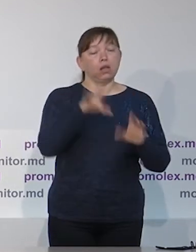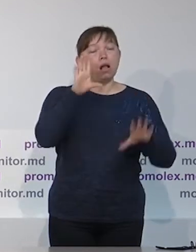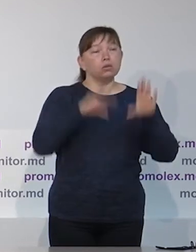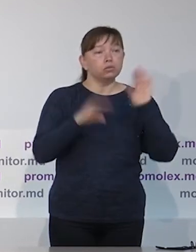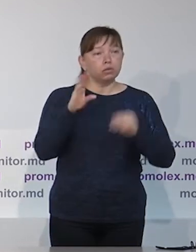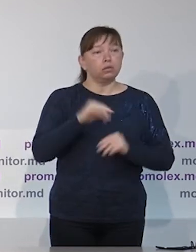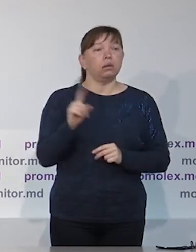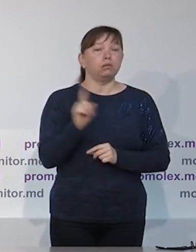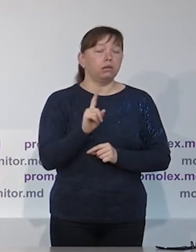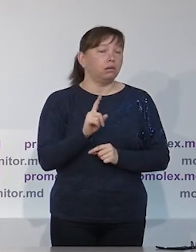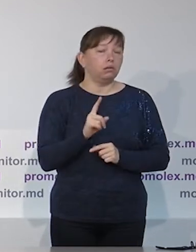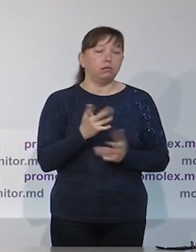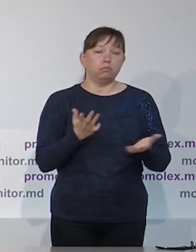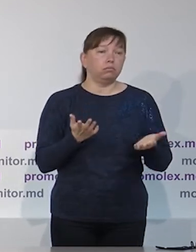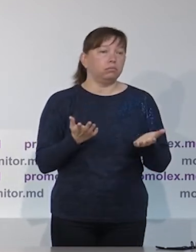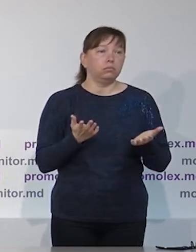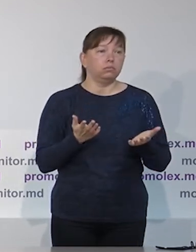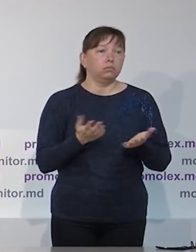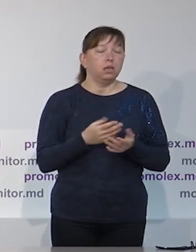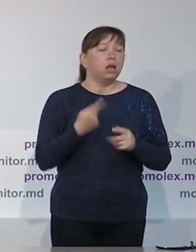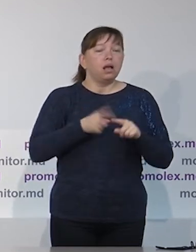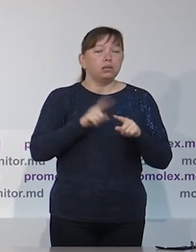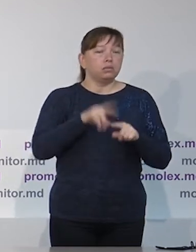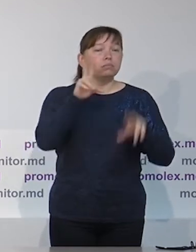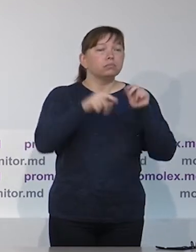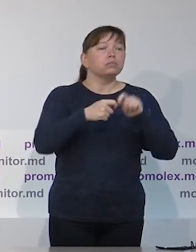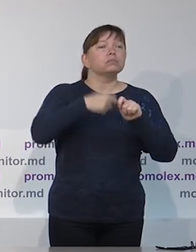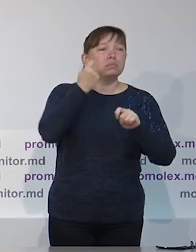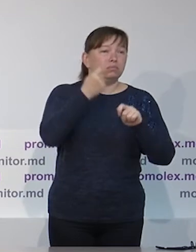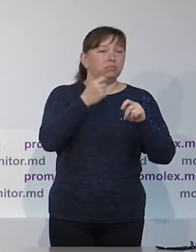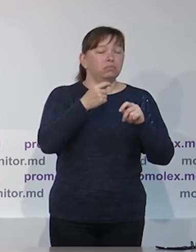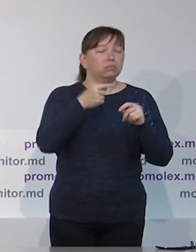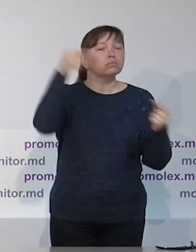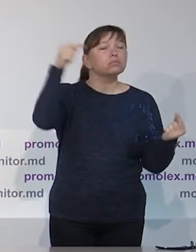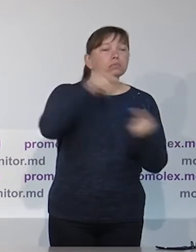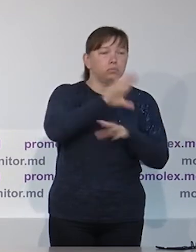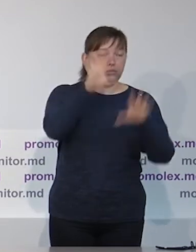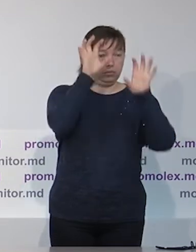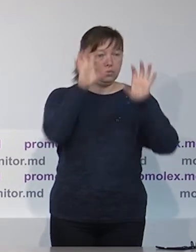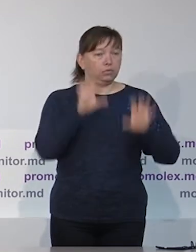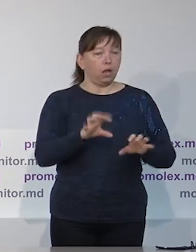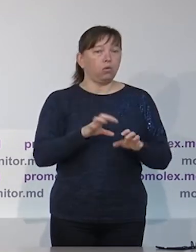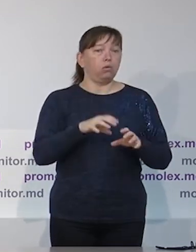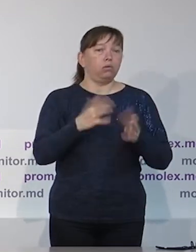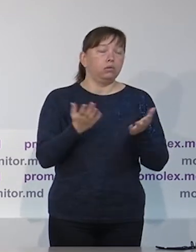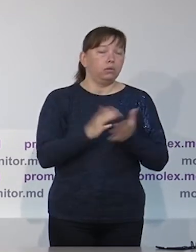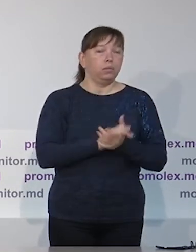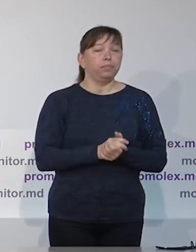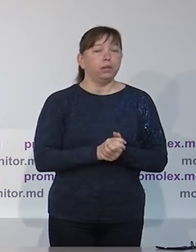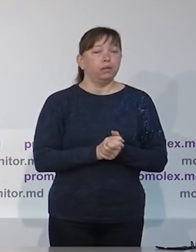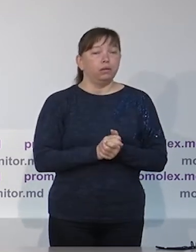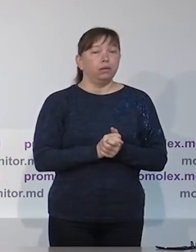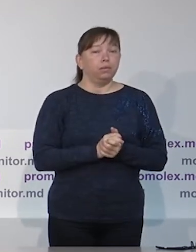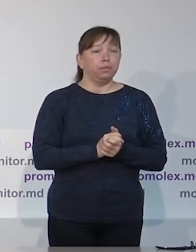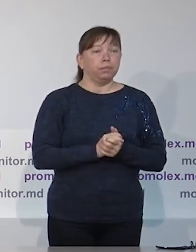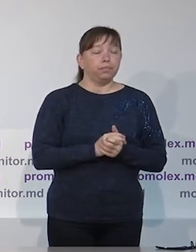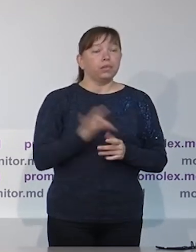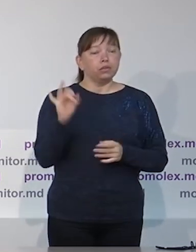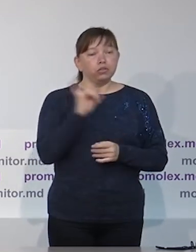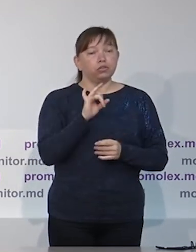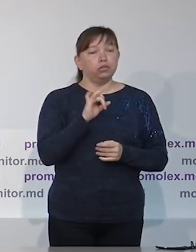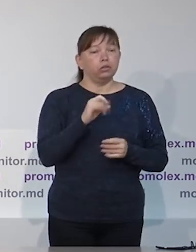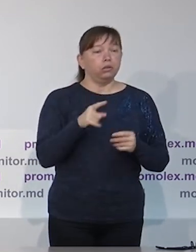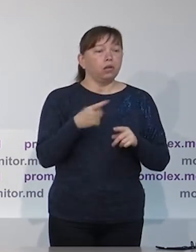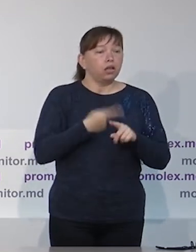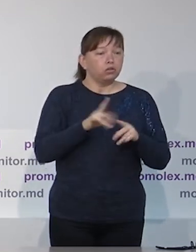возможны благодаря решению Конституционного суда, которое выразилось по этому аспекту и